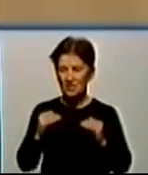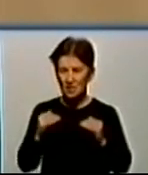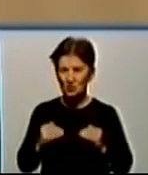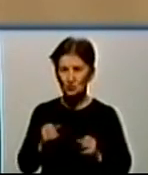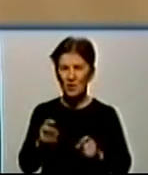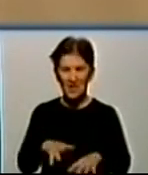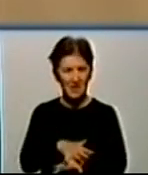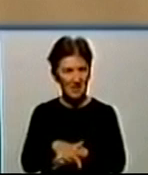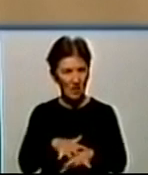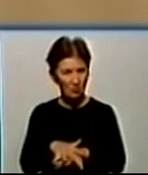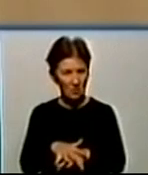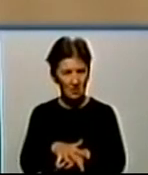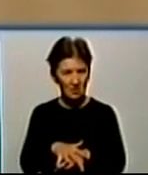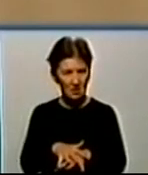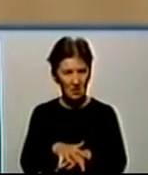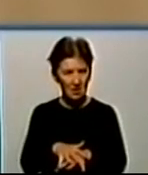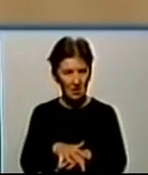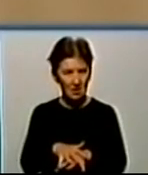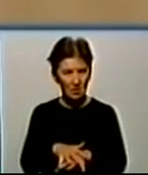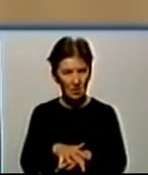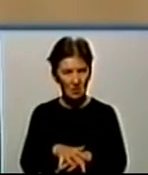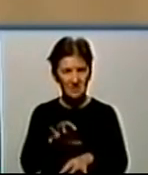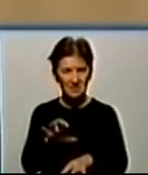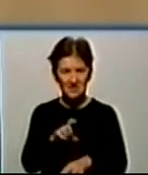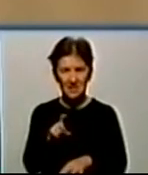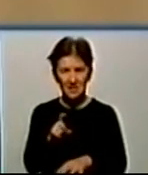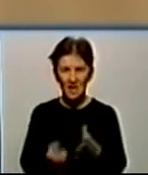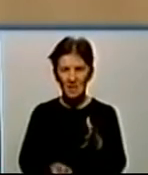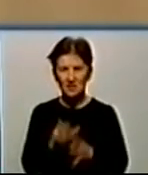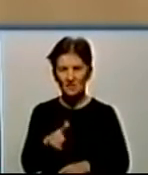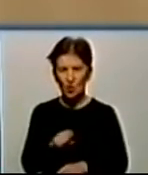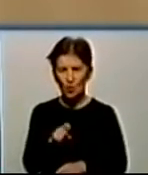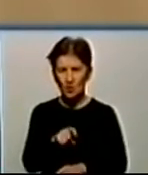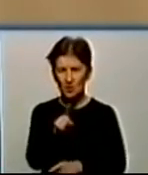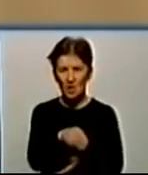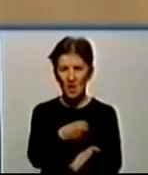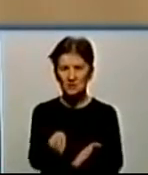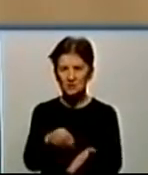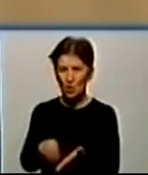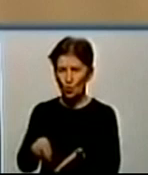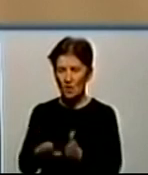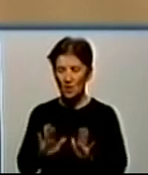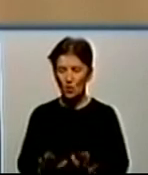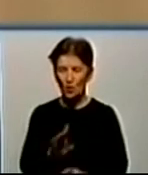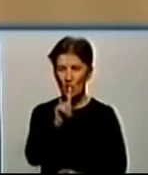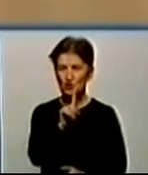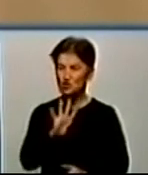ринкову, знаком, знак «Нафтогаз України», закупило всього чверть